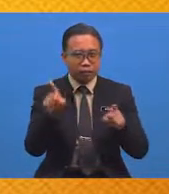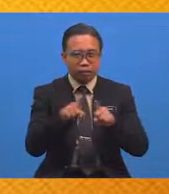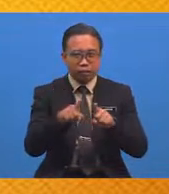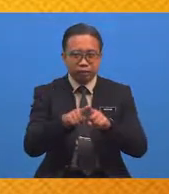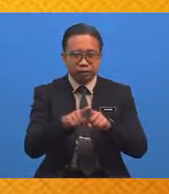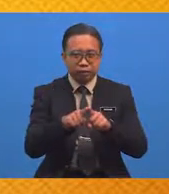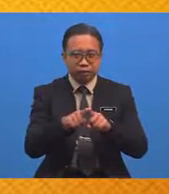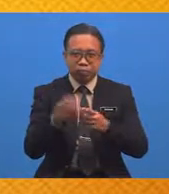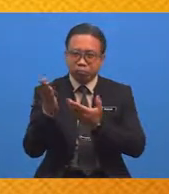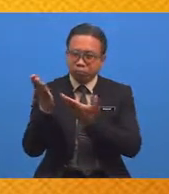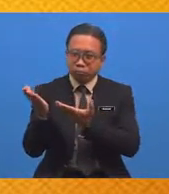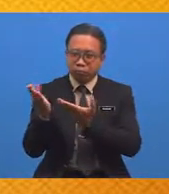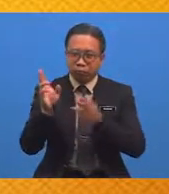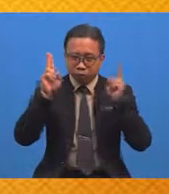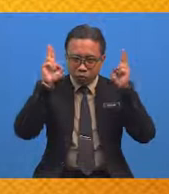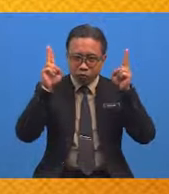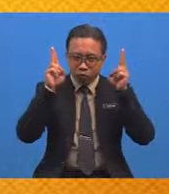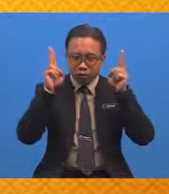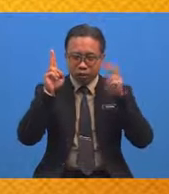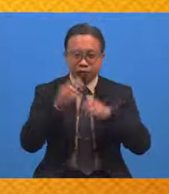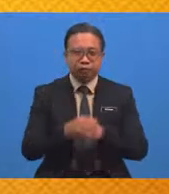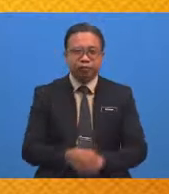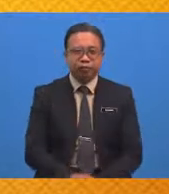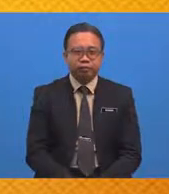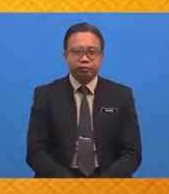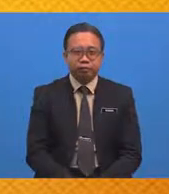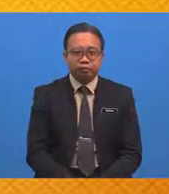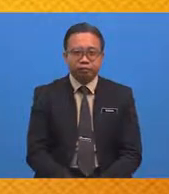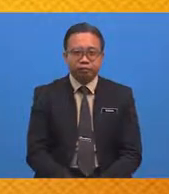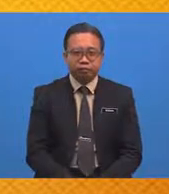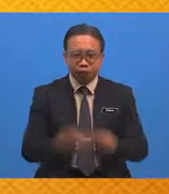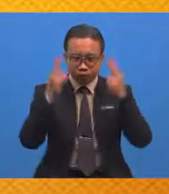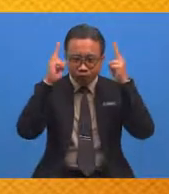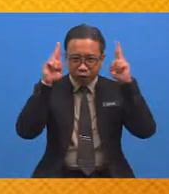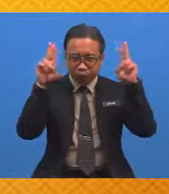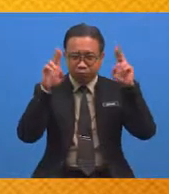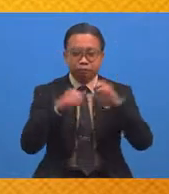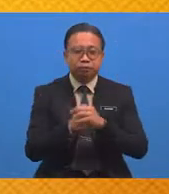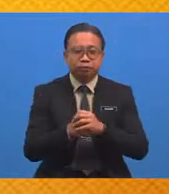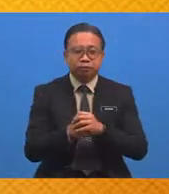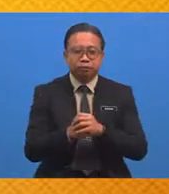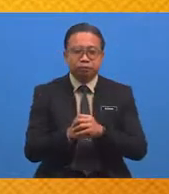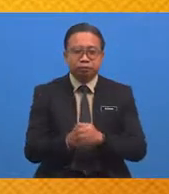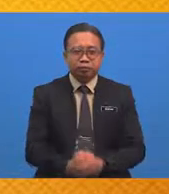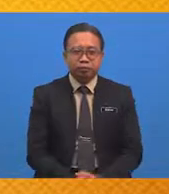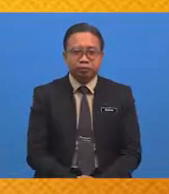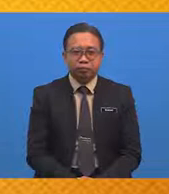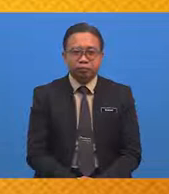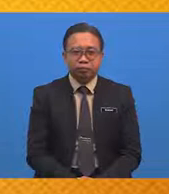Ustaz Muhammad Izwan bin Abdul Qadir Dalam topik yang menarik untuk dikongsikan